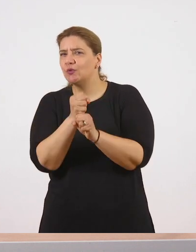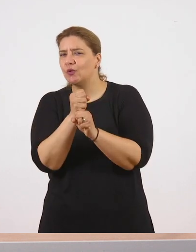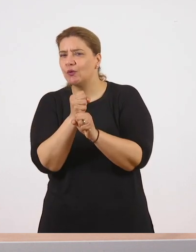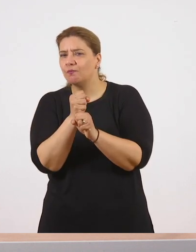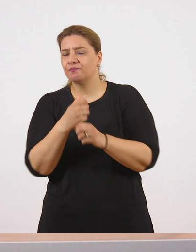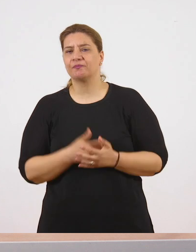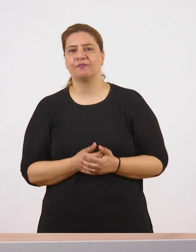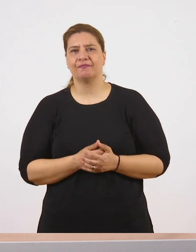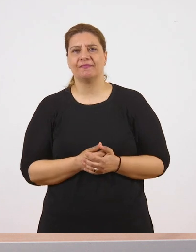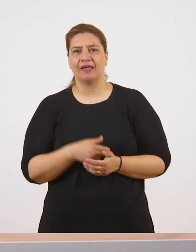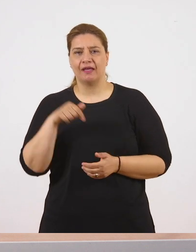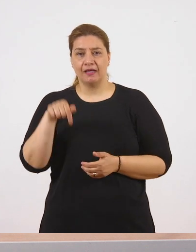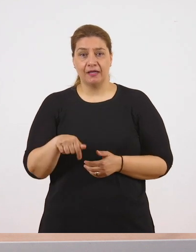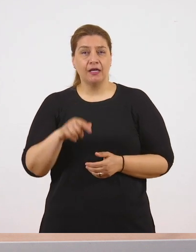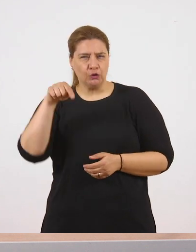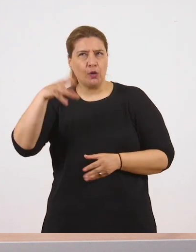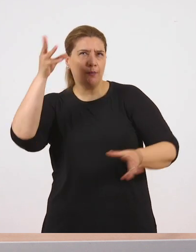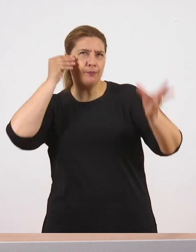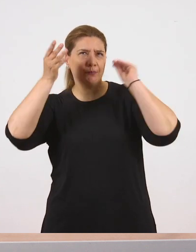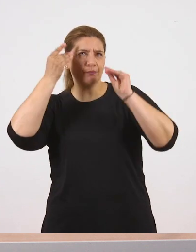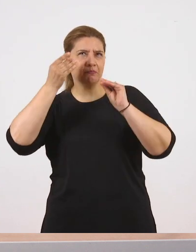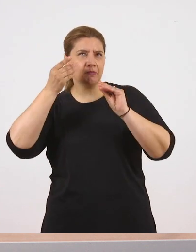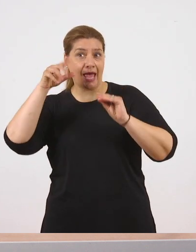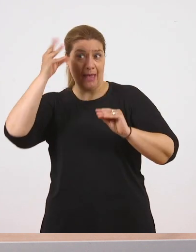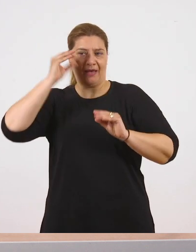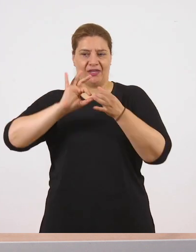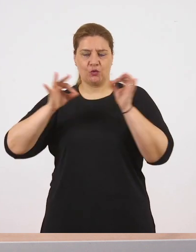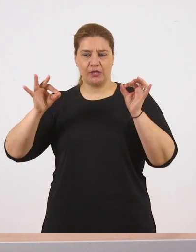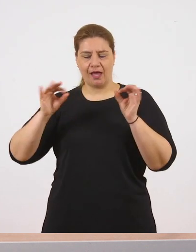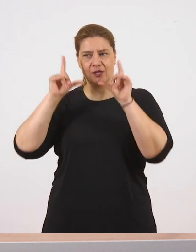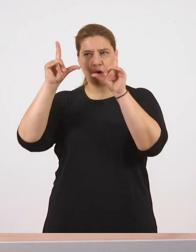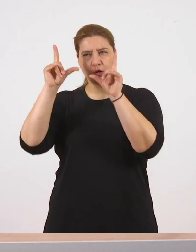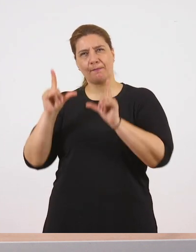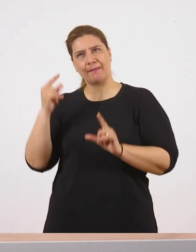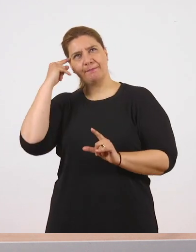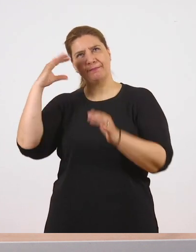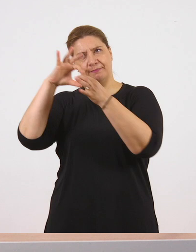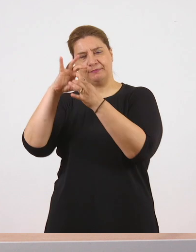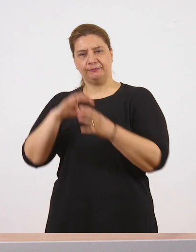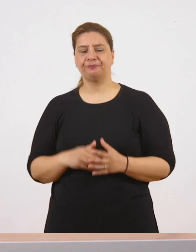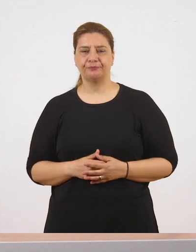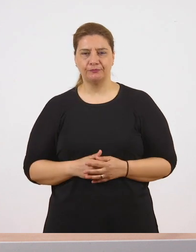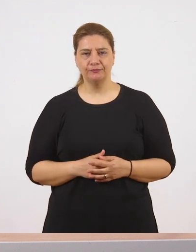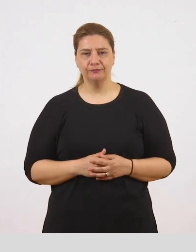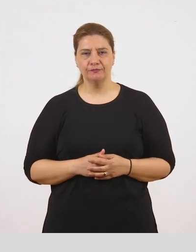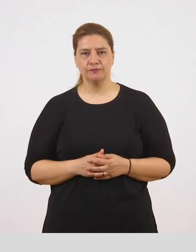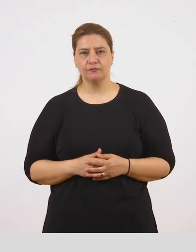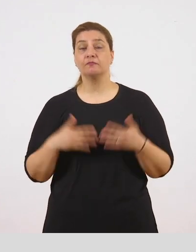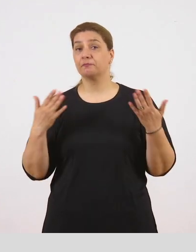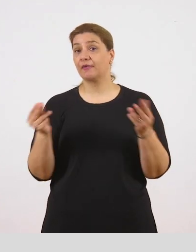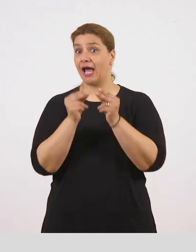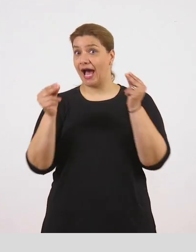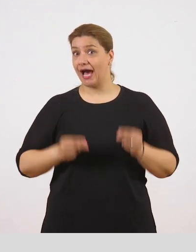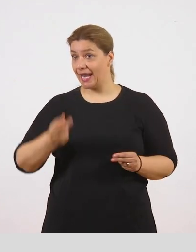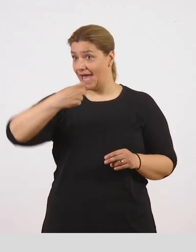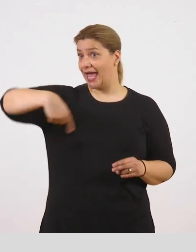τα ξέρουμε αυτή την ιστορία, ο καθένας φτιάχνει τη δική του εικόνα. Αν λοιπόν κι